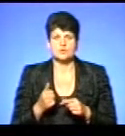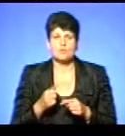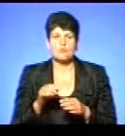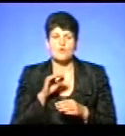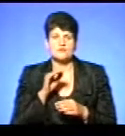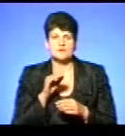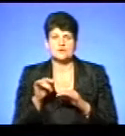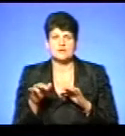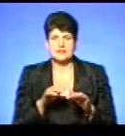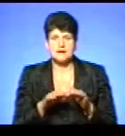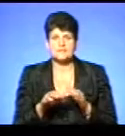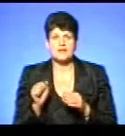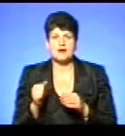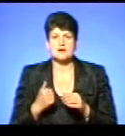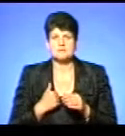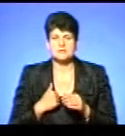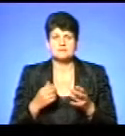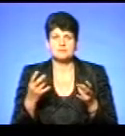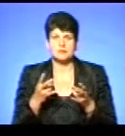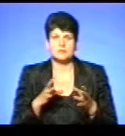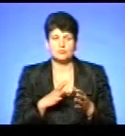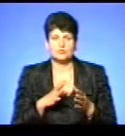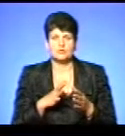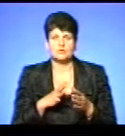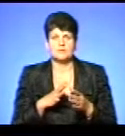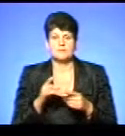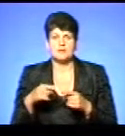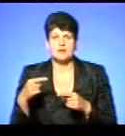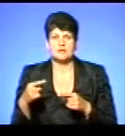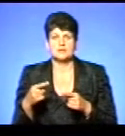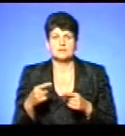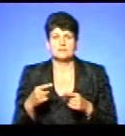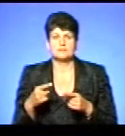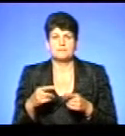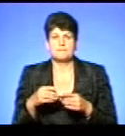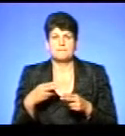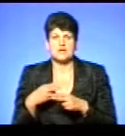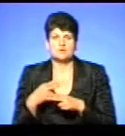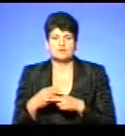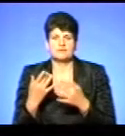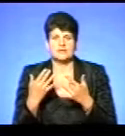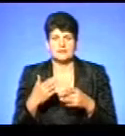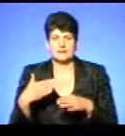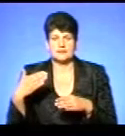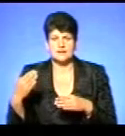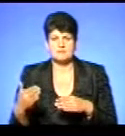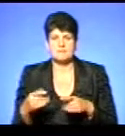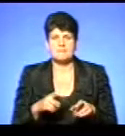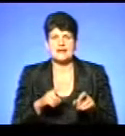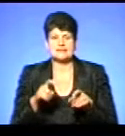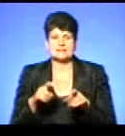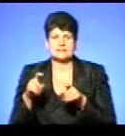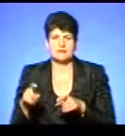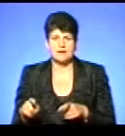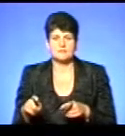У спортивній номінації армійцям довелось подовгати смугу перешкод у шість етаків. Бігали зі спорядженням через колеса, перескакували